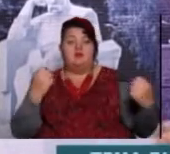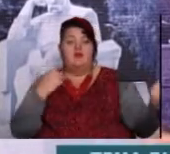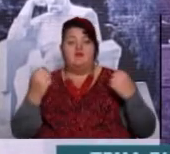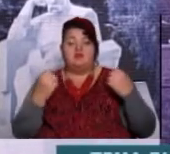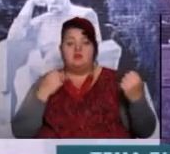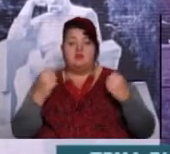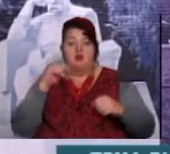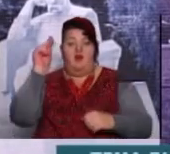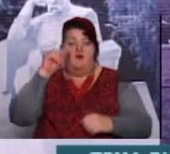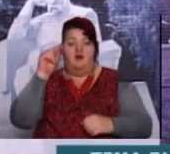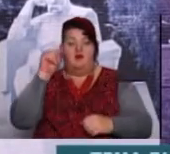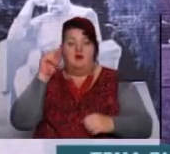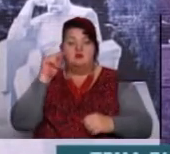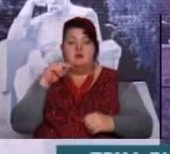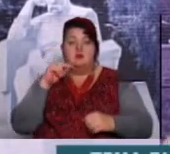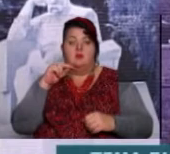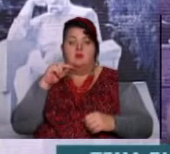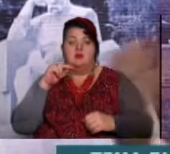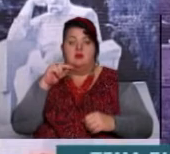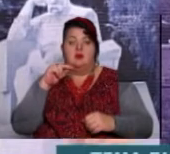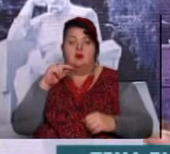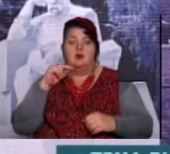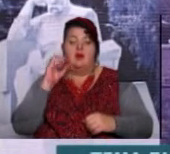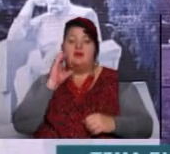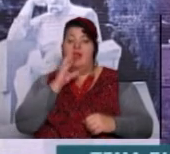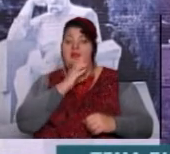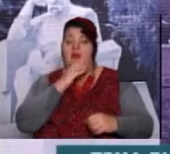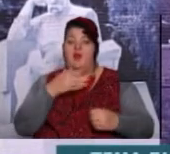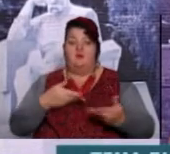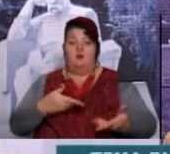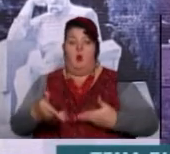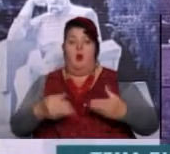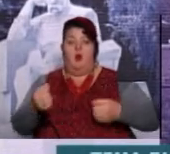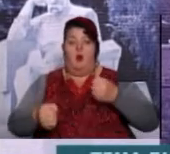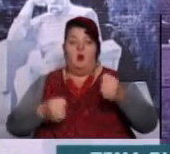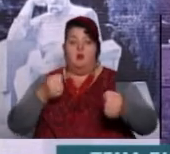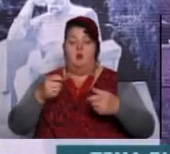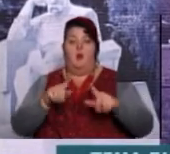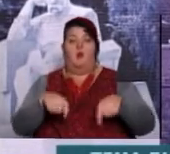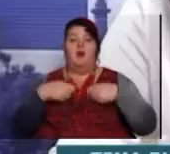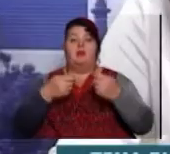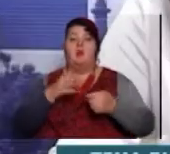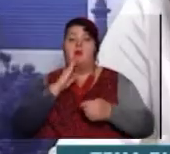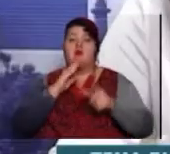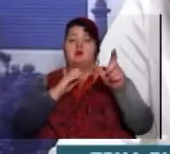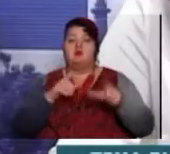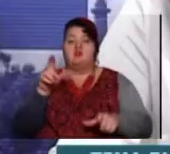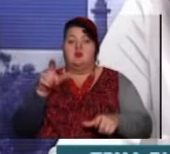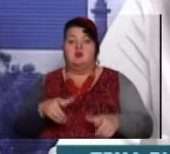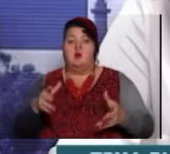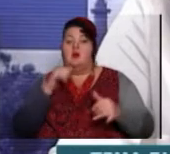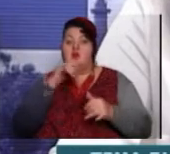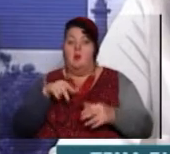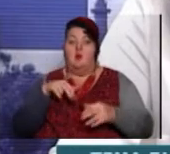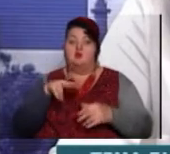Вивчаємо скандинавську ходьбу і цю ж передаємо своїм жіночкам, які не можуть ходити. Ми